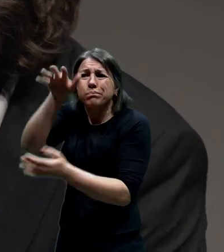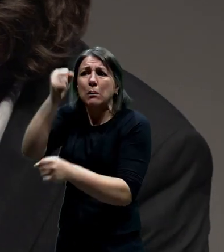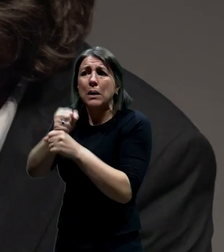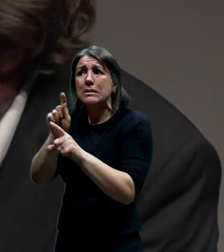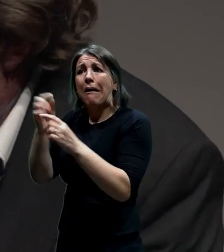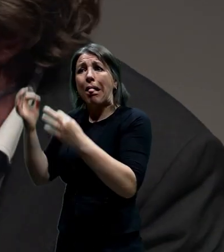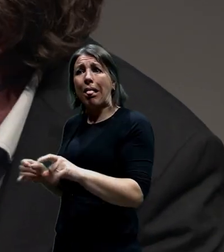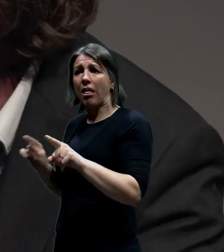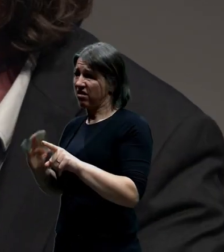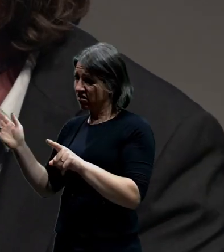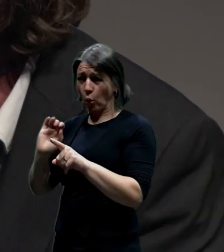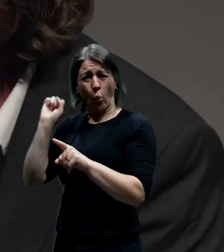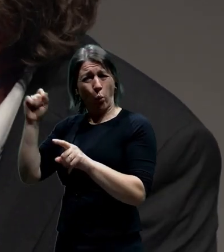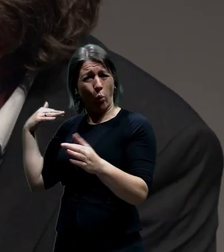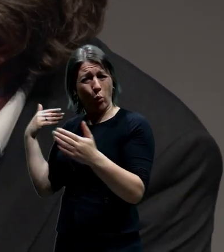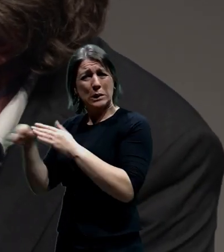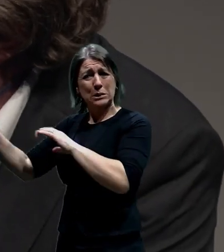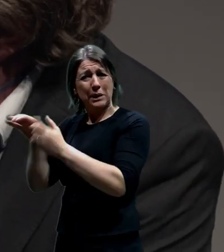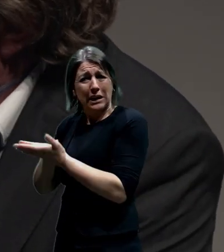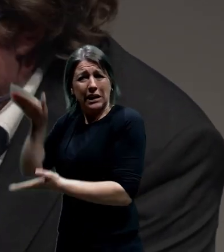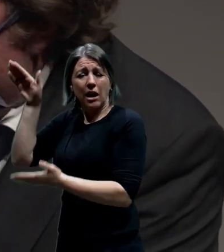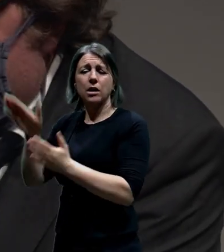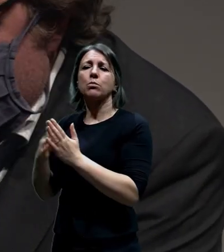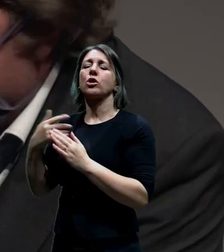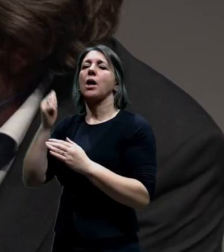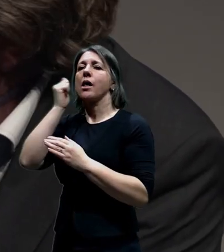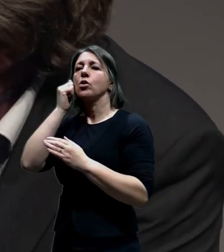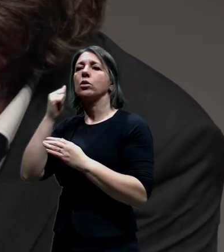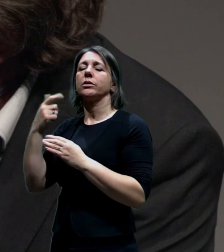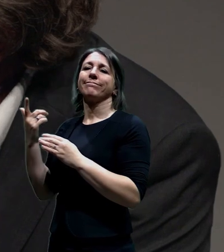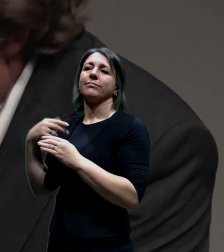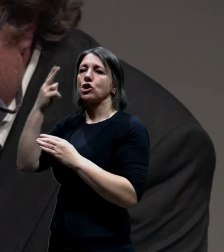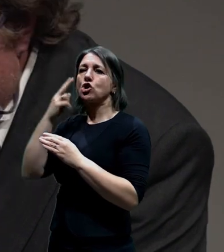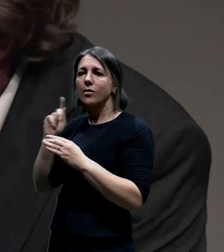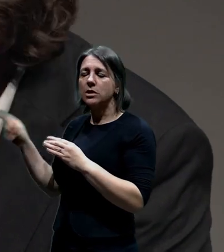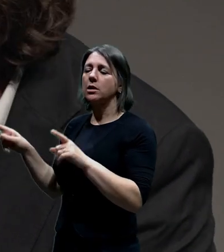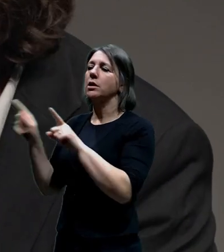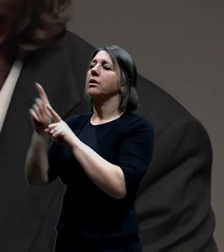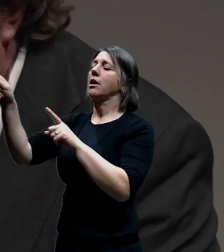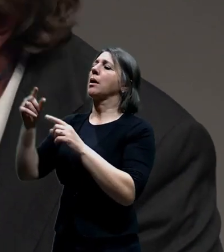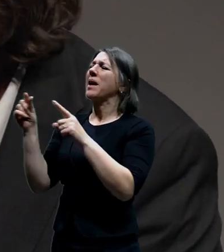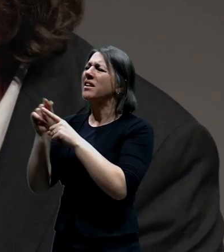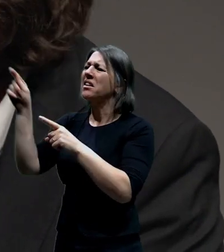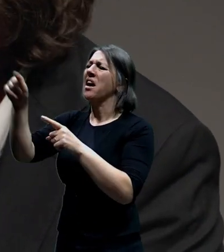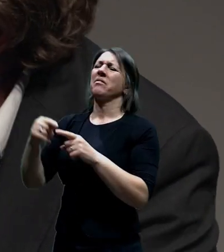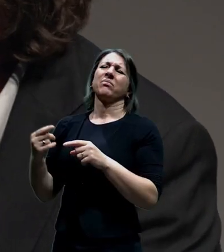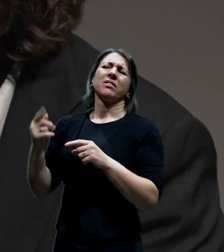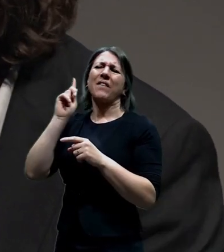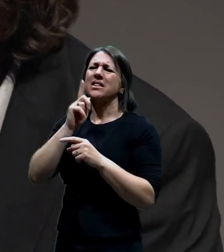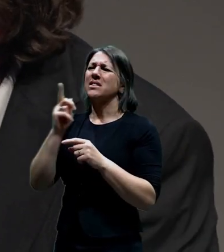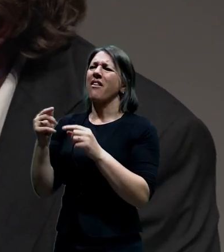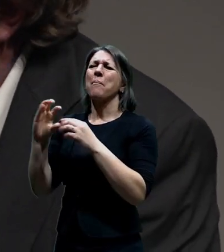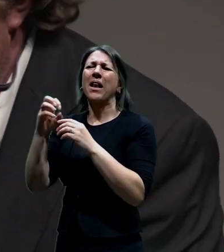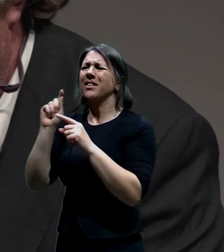od Tondej Žiškovskýho významného pražskýho dopraváka Petra Prainingra a Vaška Maliny. Bylo spoustu